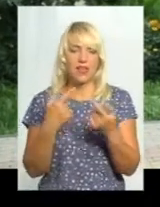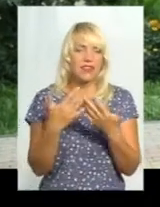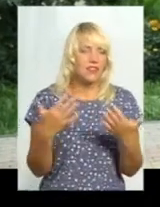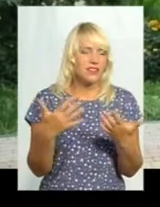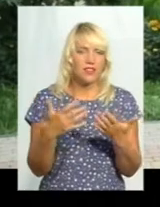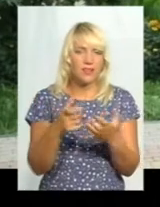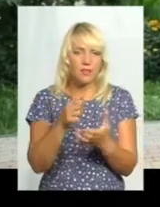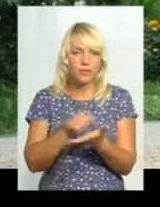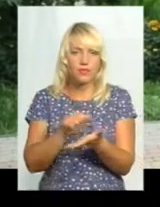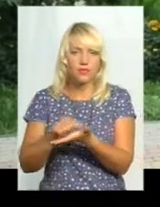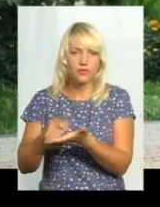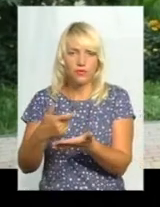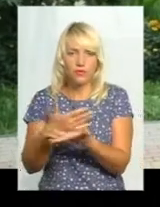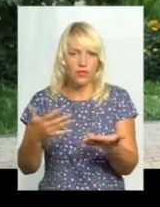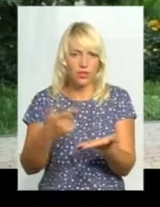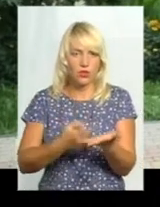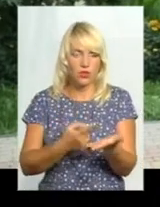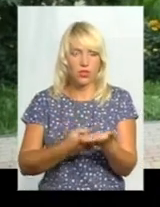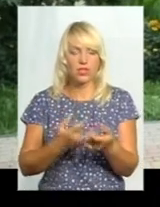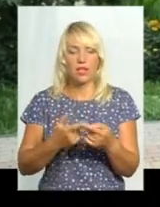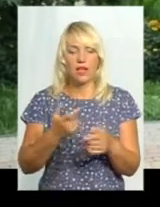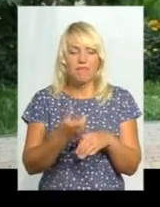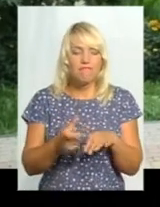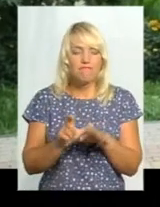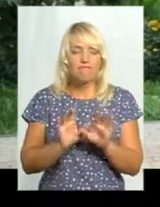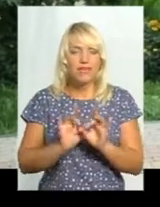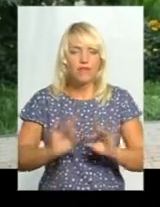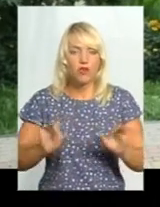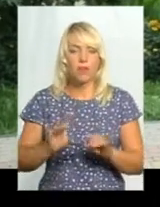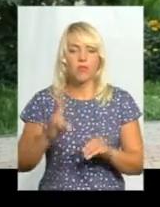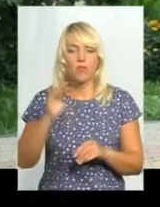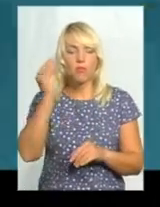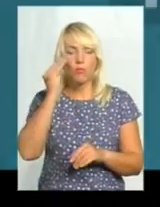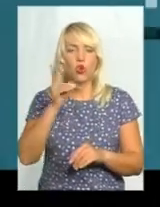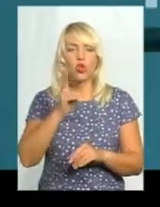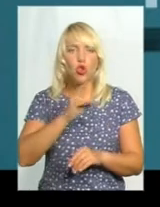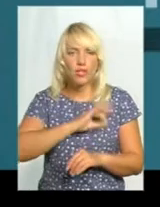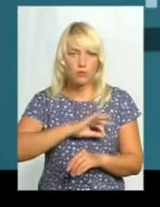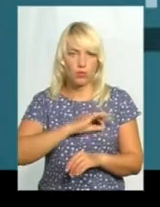можлива інформація про підозрюваних осіб, тобто хто експлуатував, місце, час.